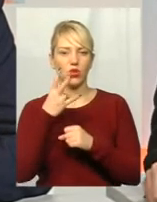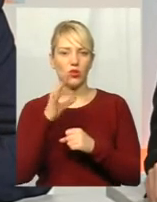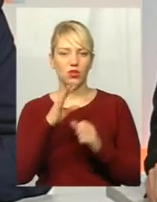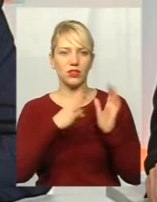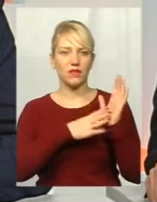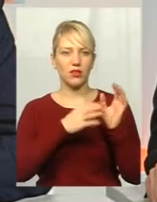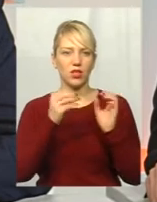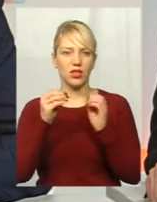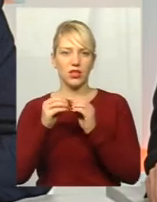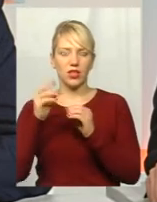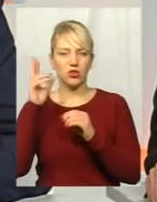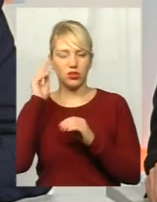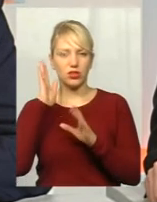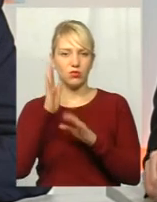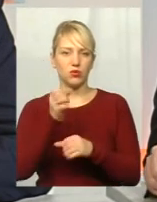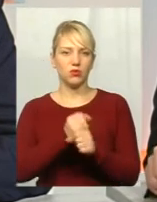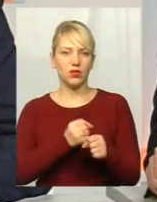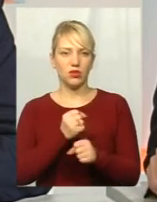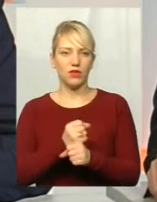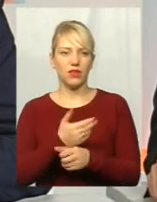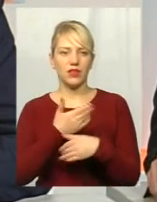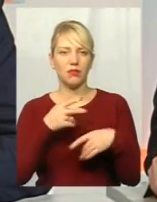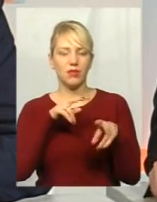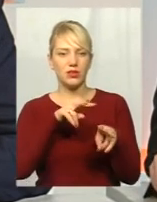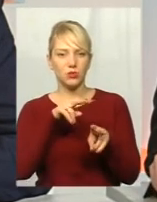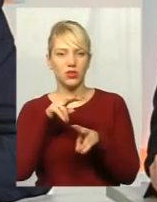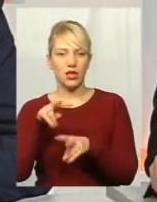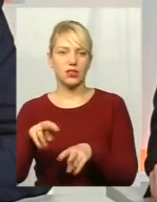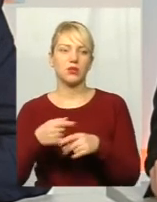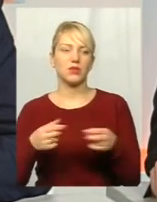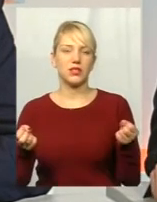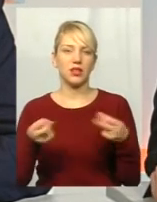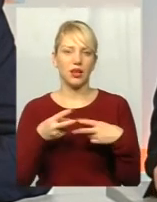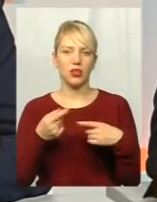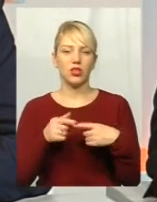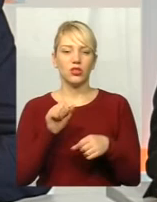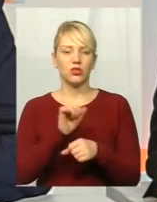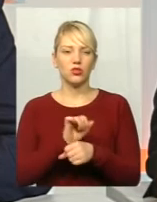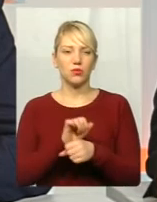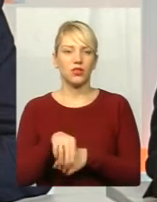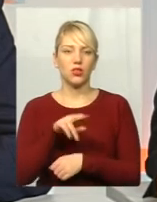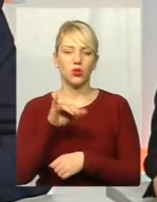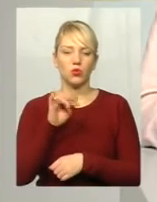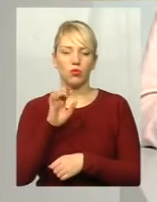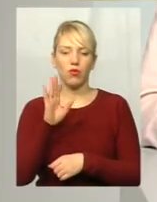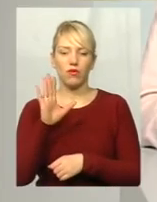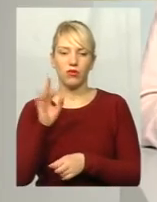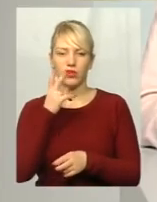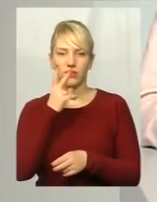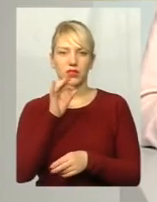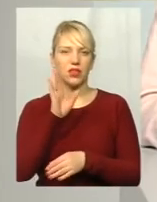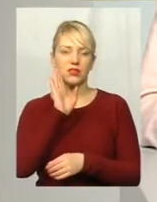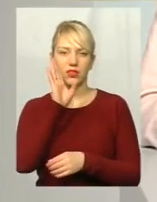10-го числа вони запрацюють. Тобто ми спостерігали, спеціально зупинялися в Дубово, ми дивилися, як зранку